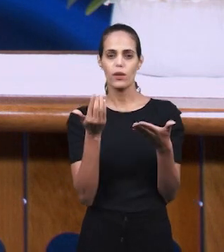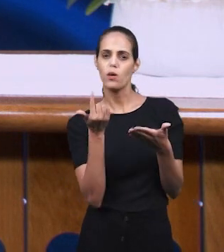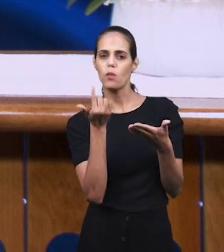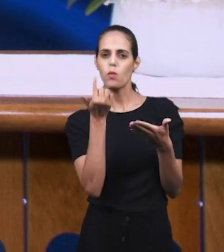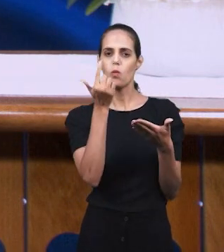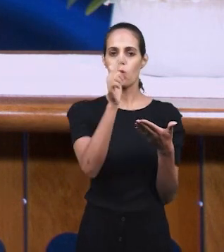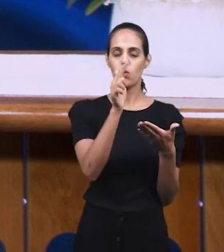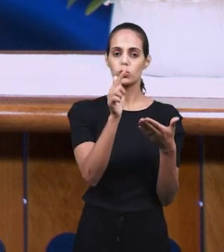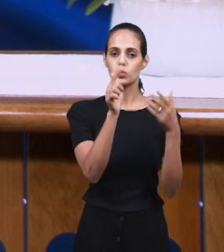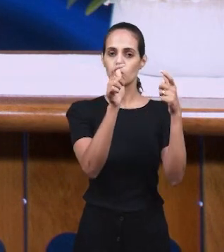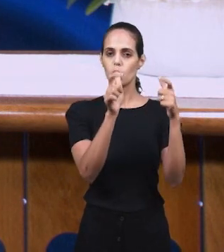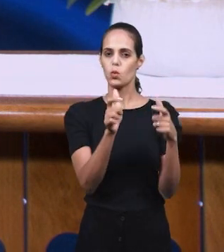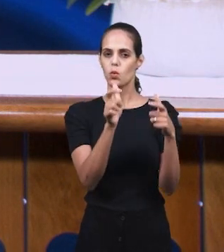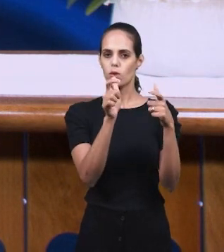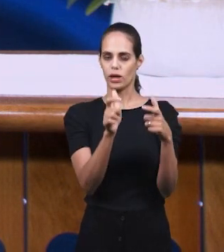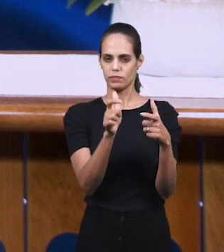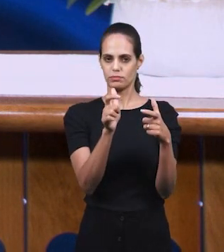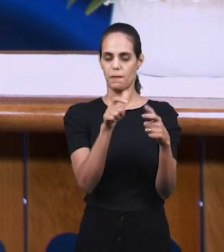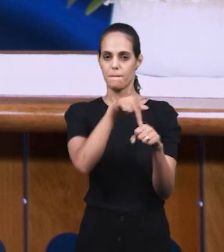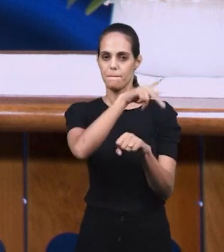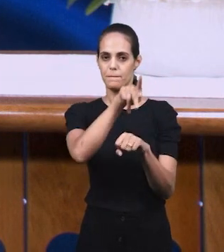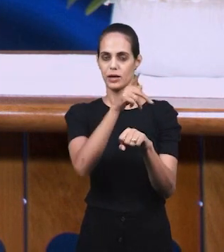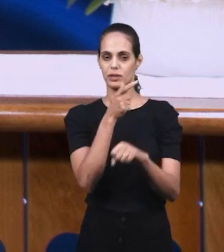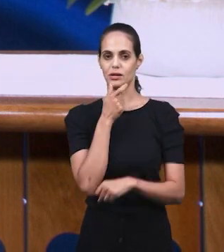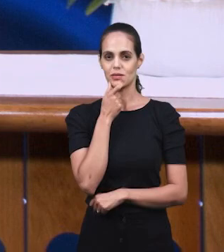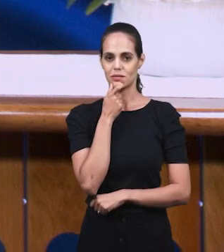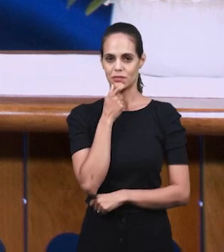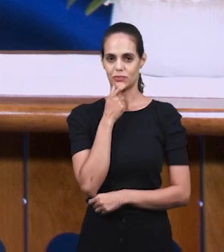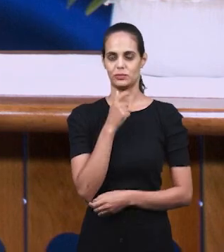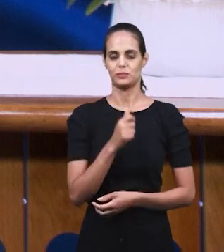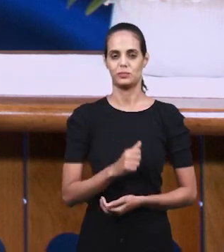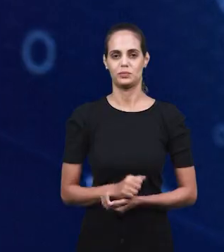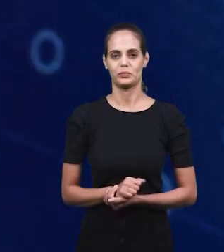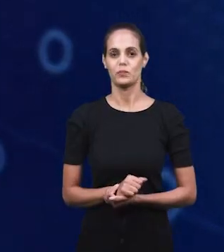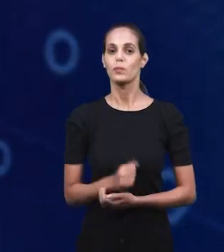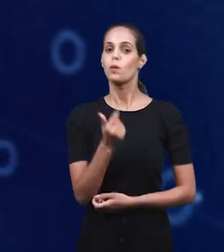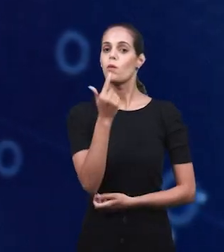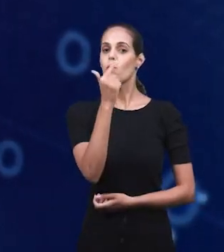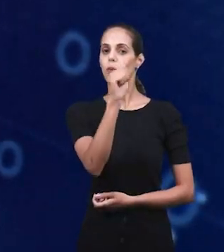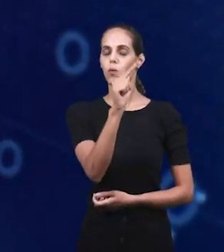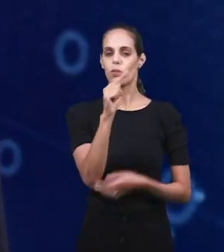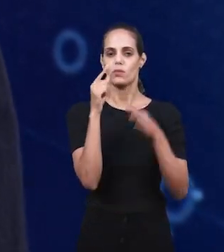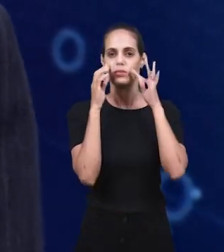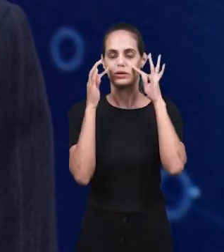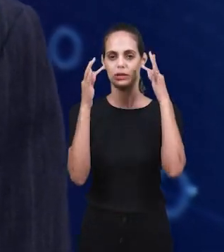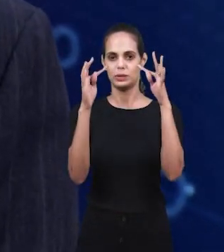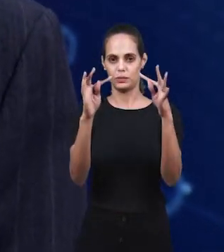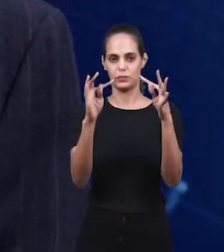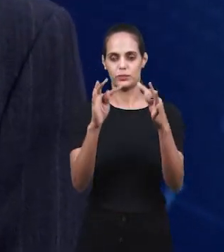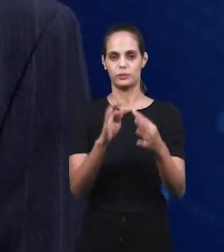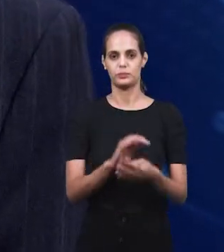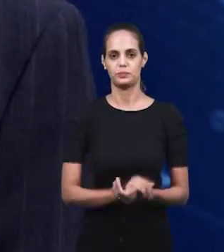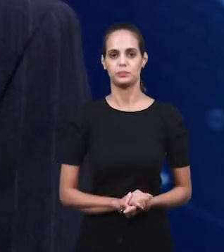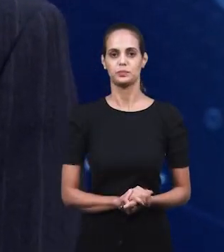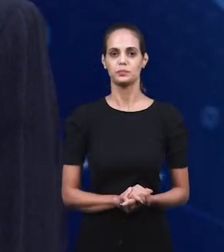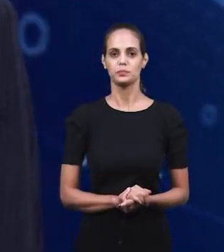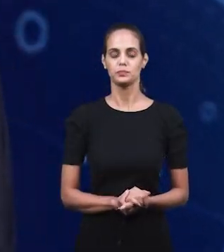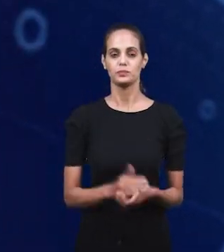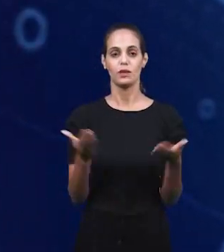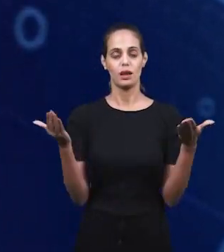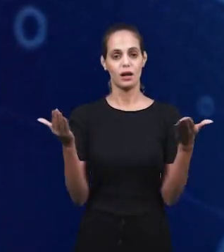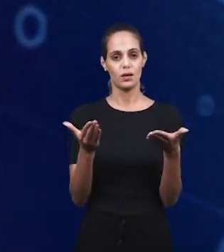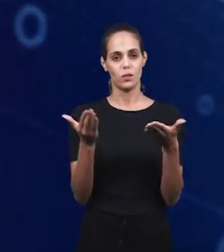узнаем, услышим свидетельство о сестре из Англии. Мы хотели бы пригласить нашу сестру